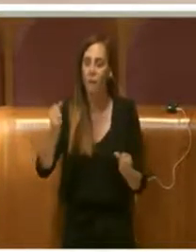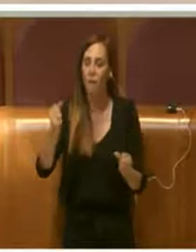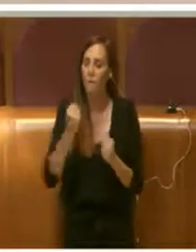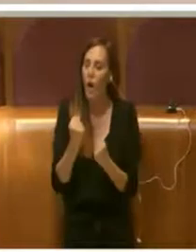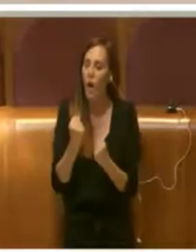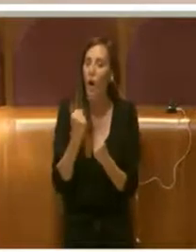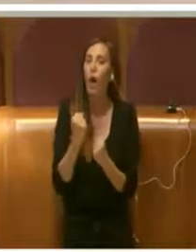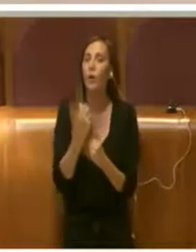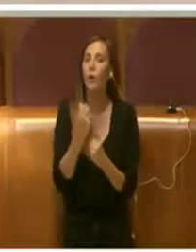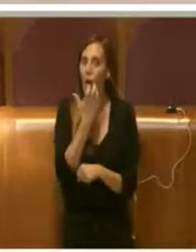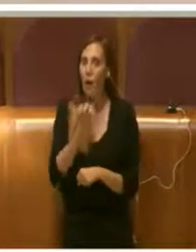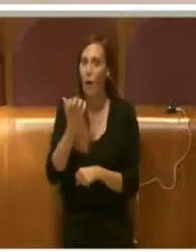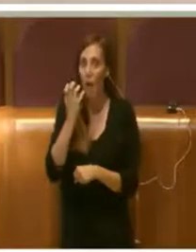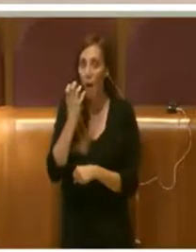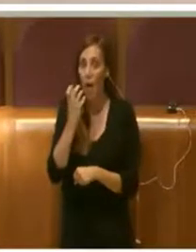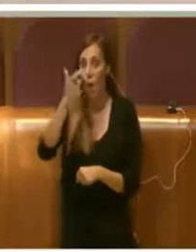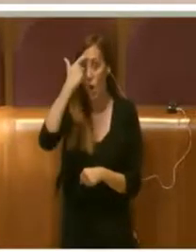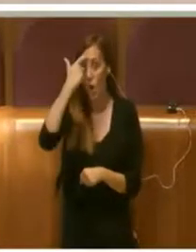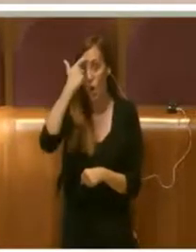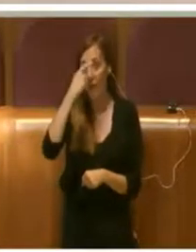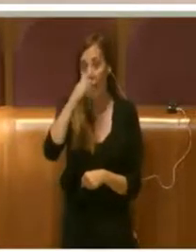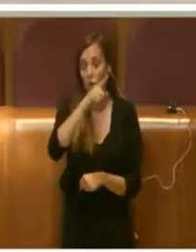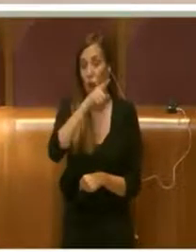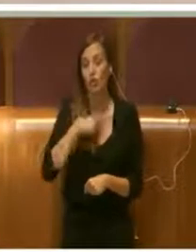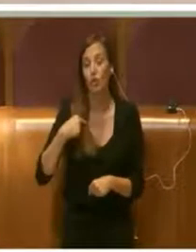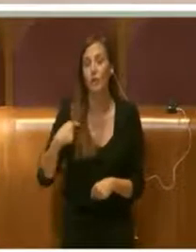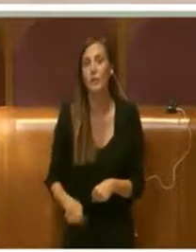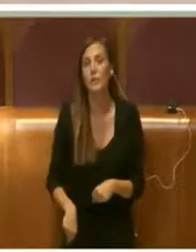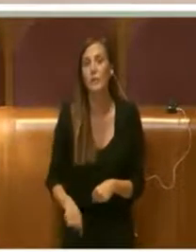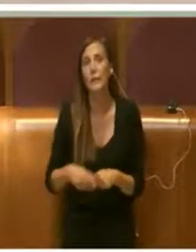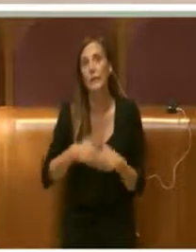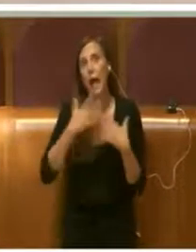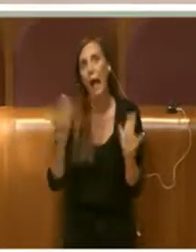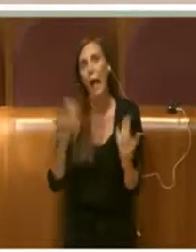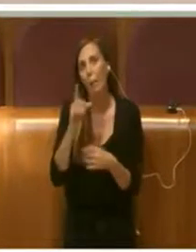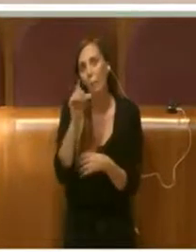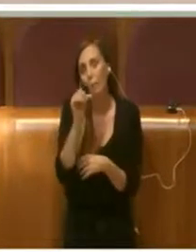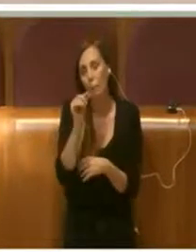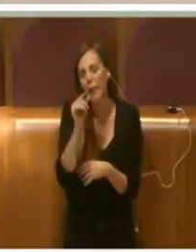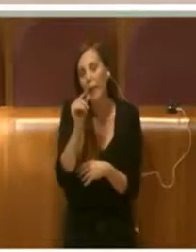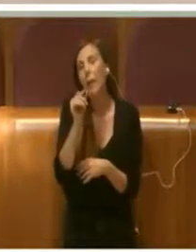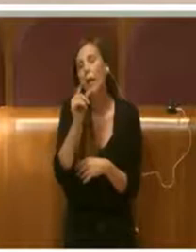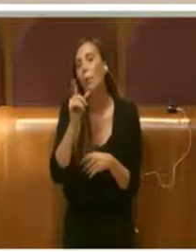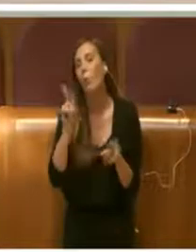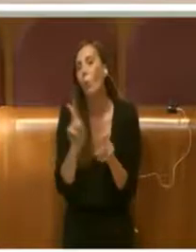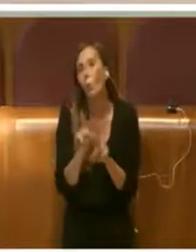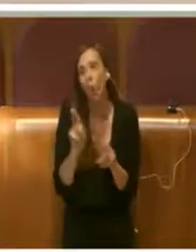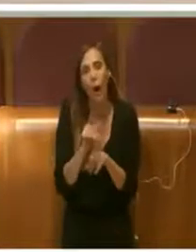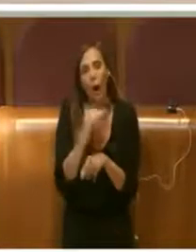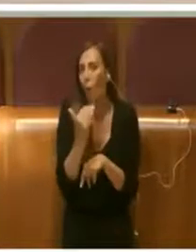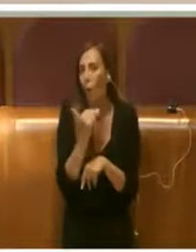governo cinese possa comunque dare, seppur meno, anche un segnale di